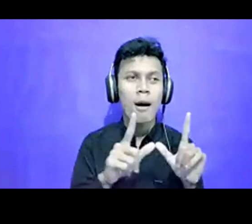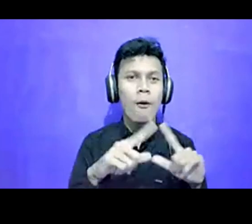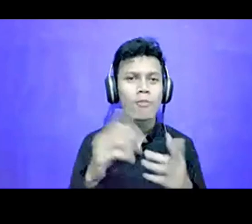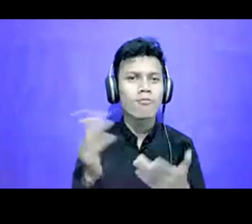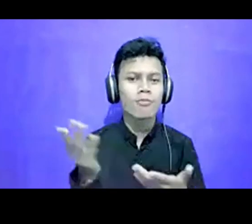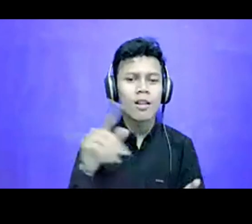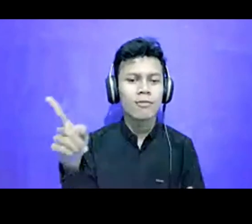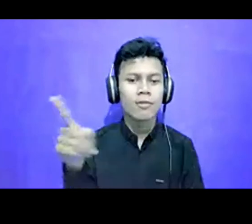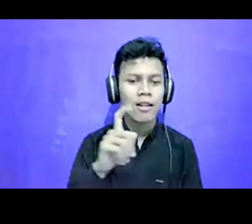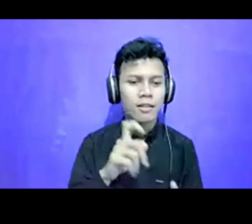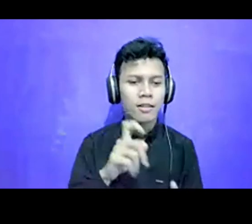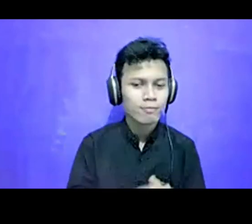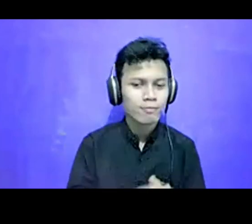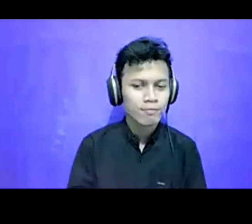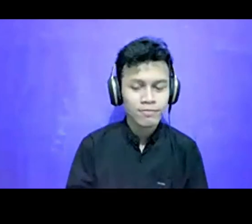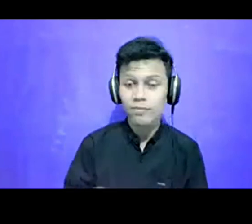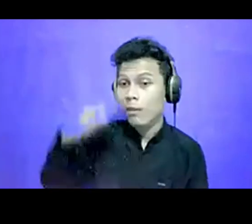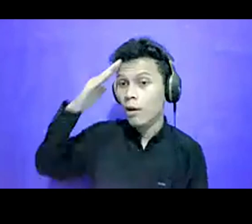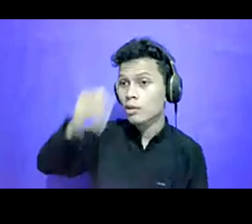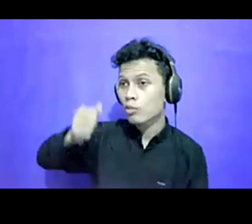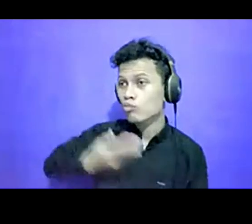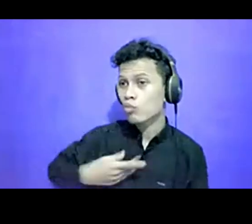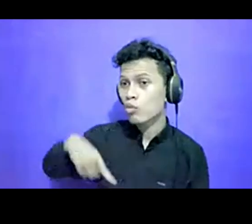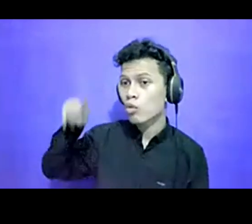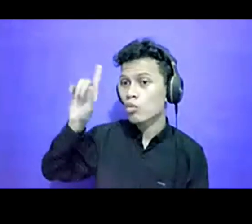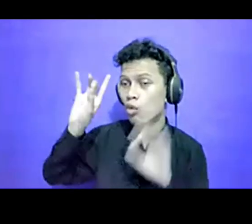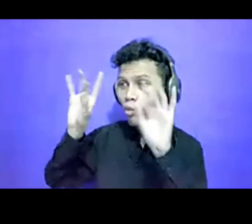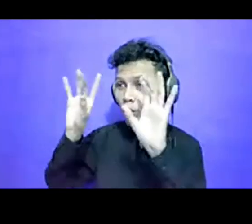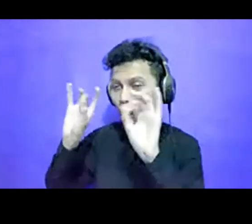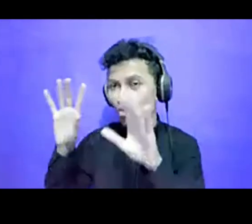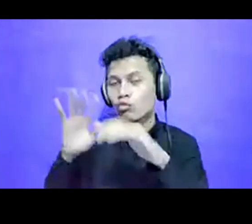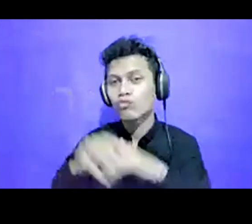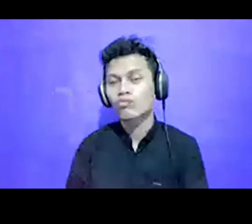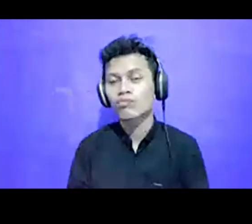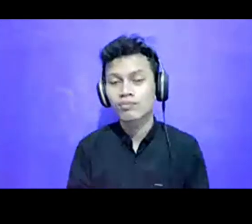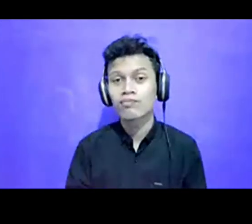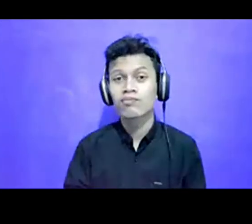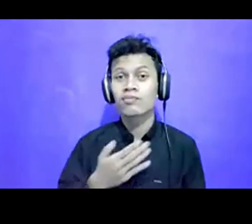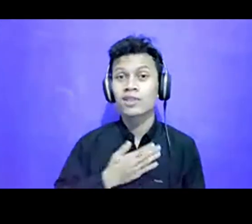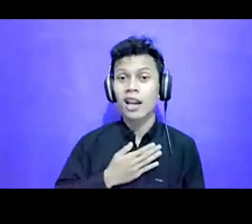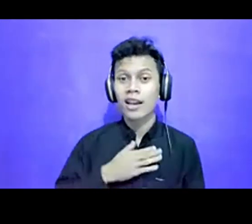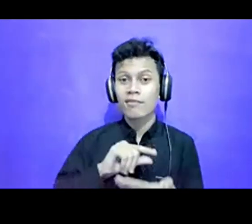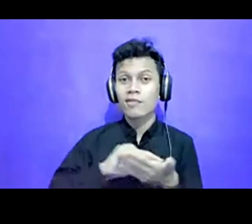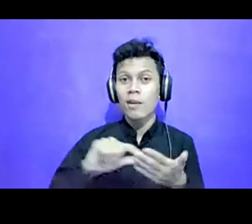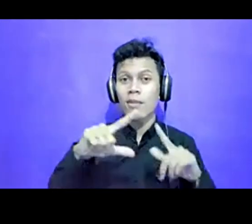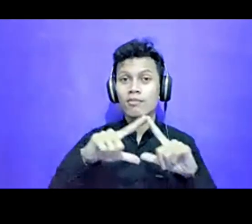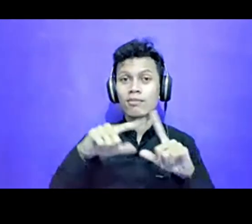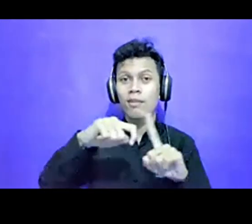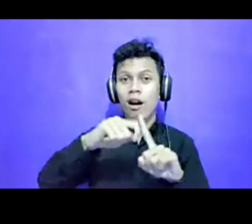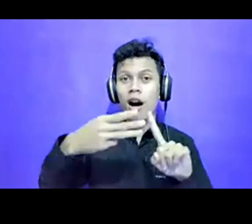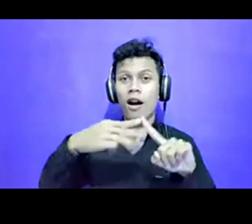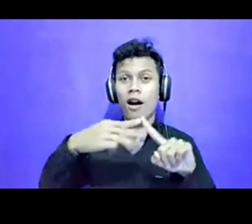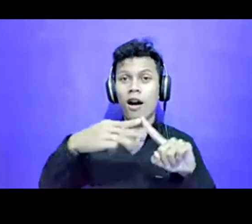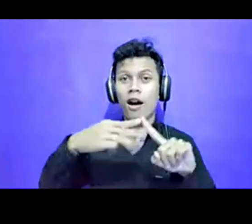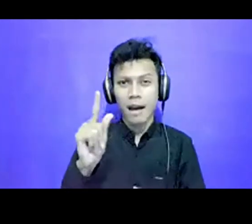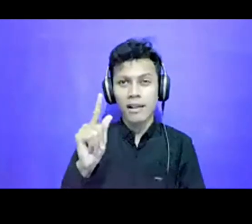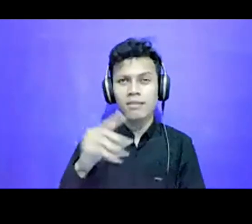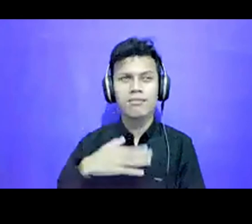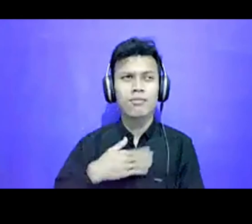Assalamualaikum warahmatullahi wabarakatuh. Waalaikumsalam. Saya Akbar, Mas. Ini, mau nanya,